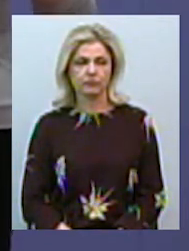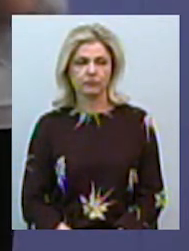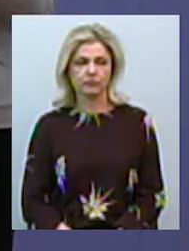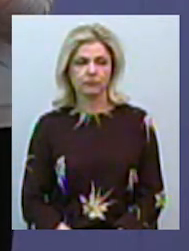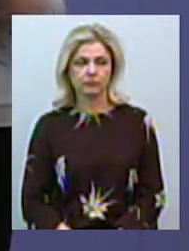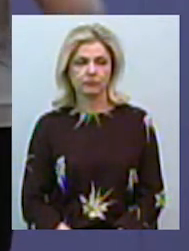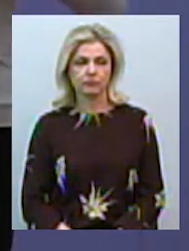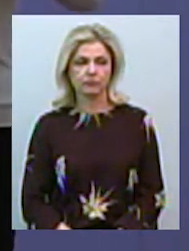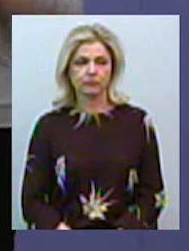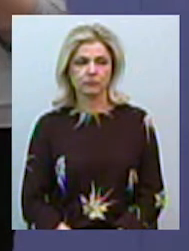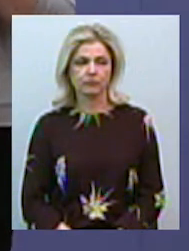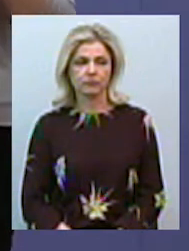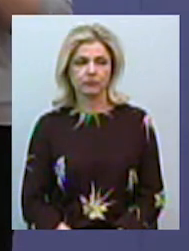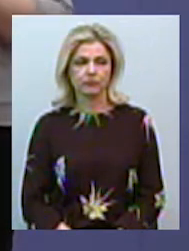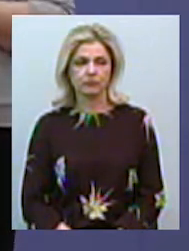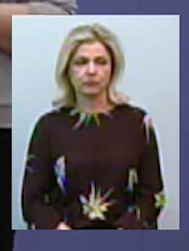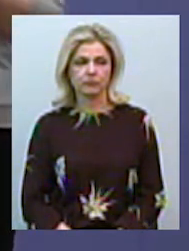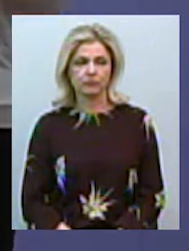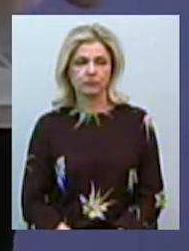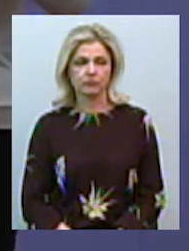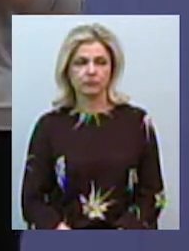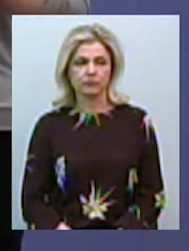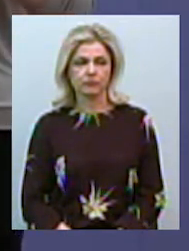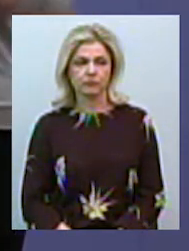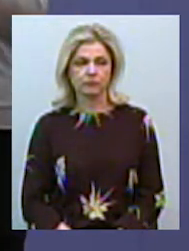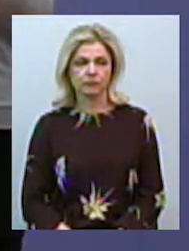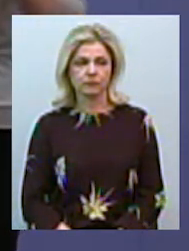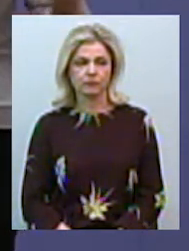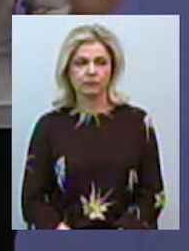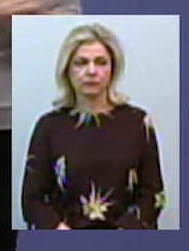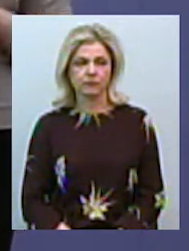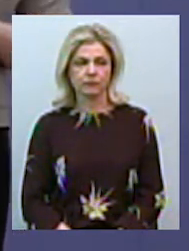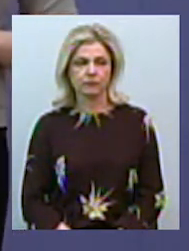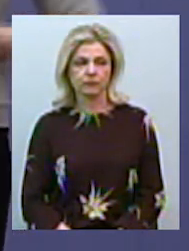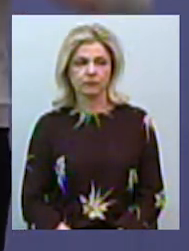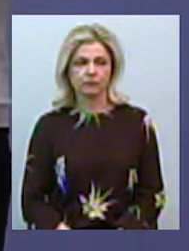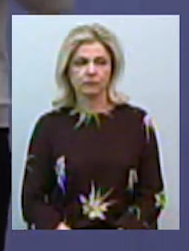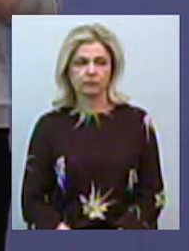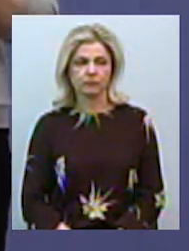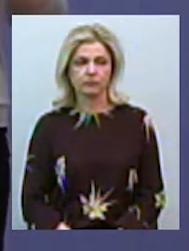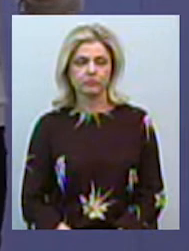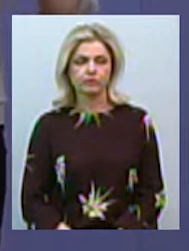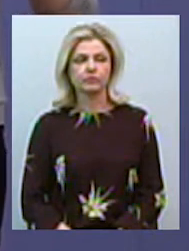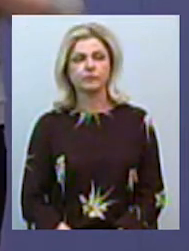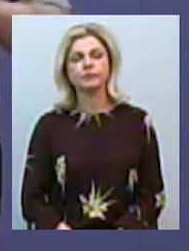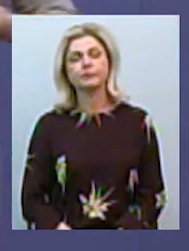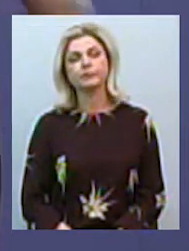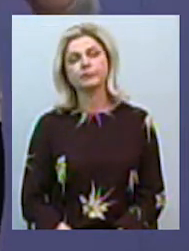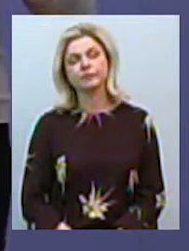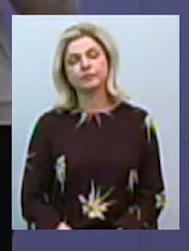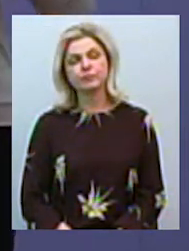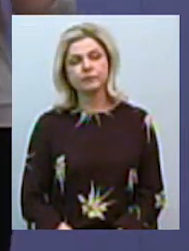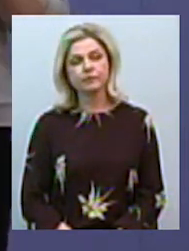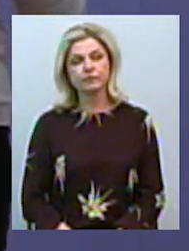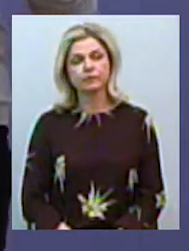така сумна, на жаль, не в Україні, а це статистика у всьому світі. Тому ще раз, при можливості зробіть все можливе,